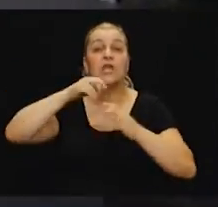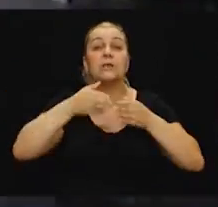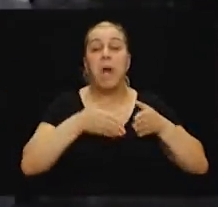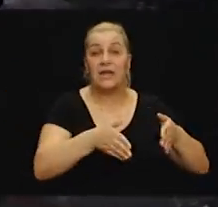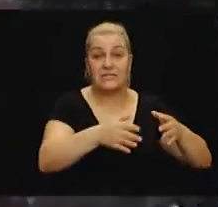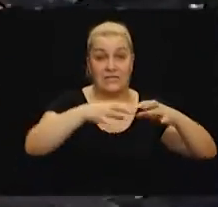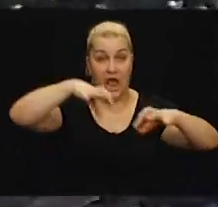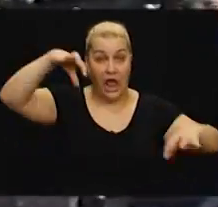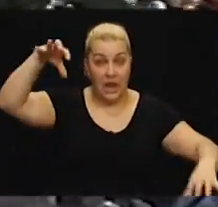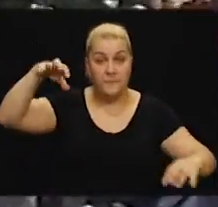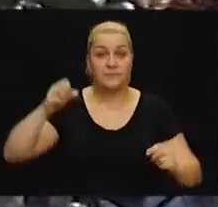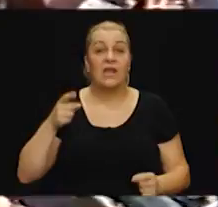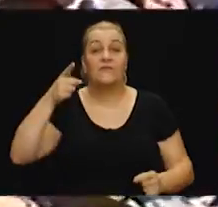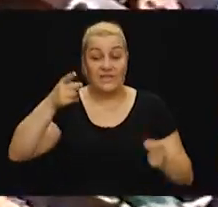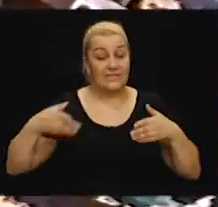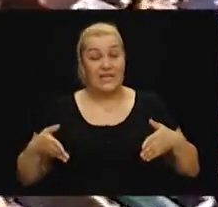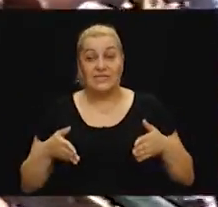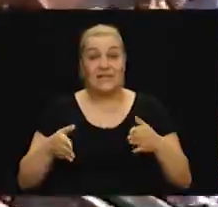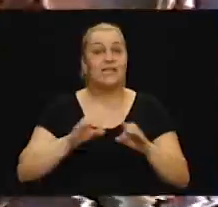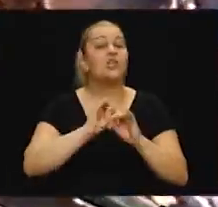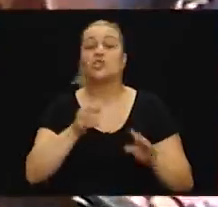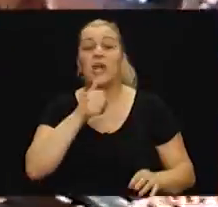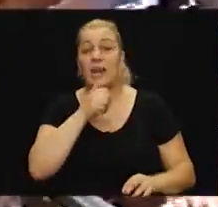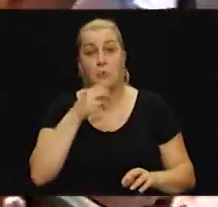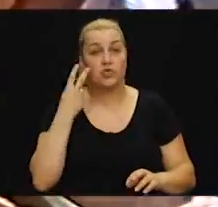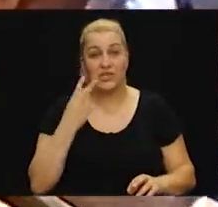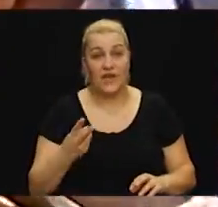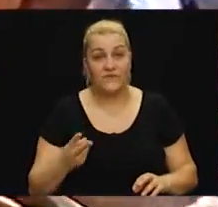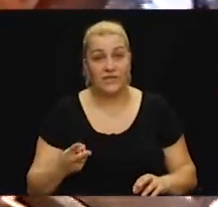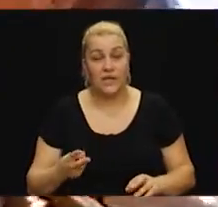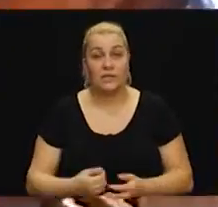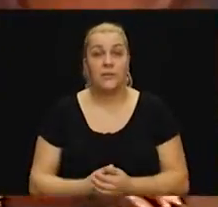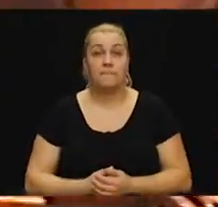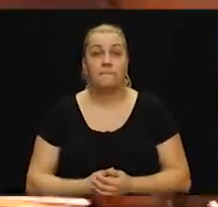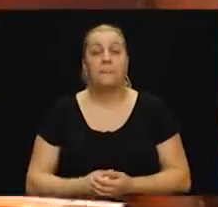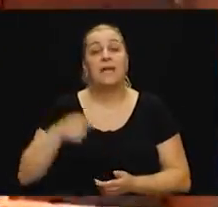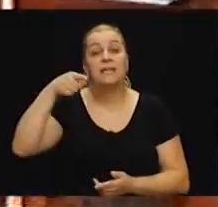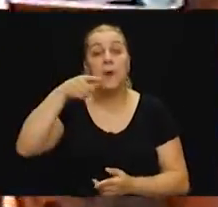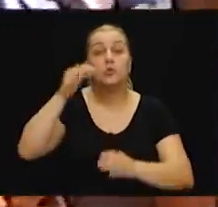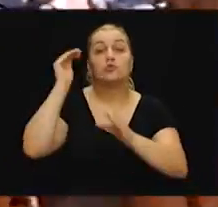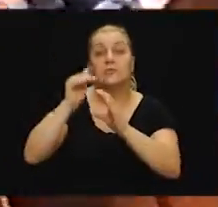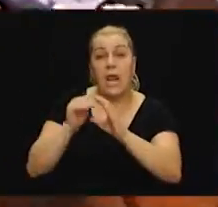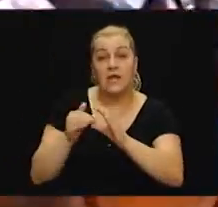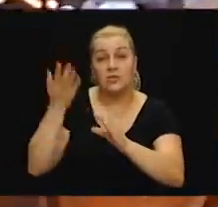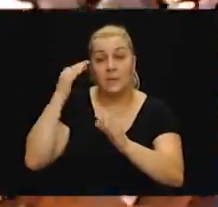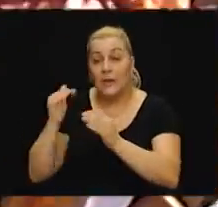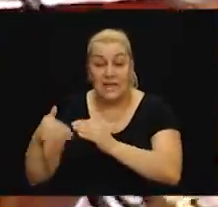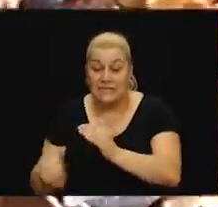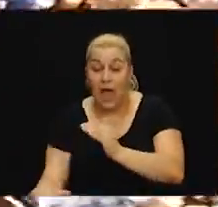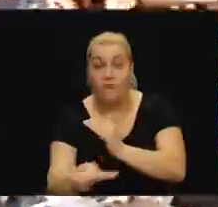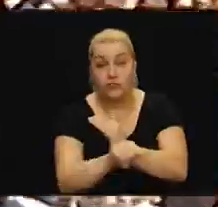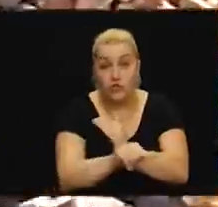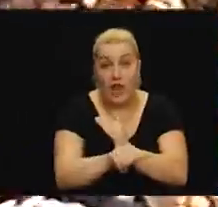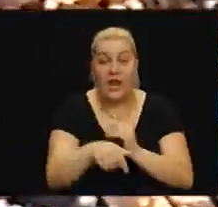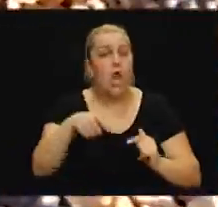gdje je poglije vrdoljak. Vi sa ceste ne merete ništa vidite od sjeverne sažarske kućice. Mi ne možemo biti. Tamo skladišta su bila zavučena.